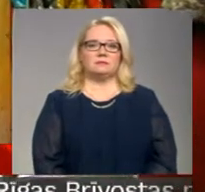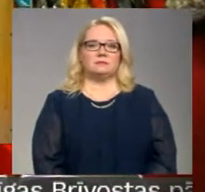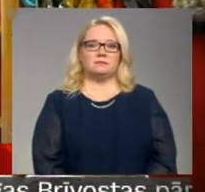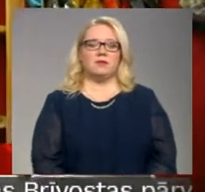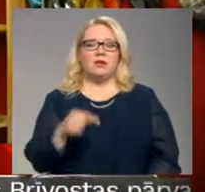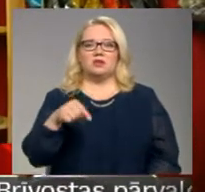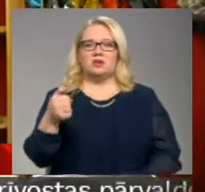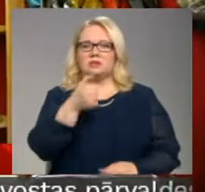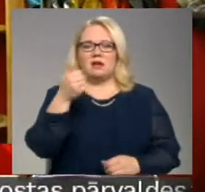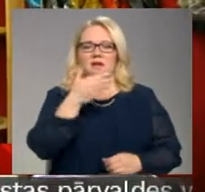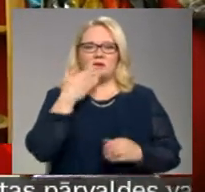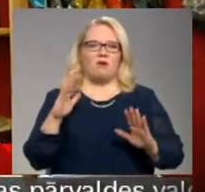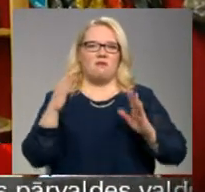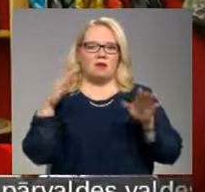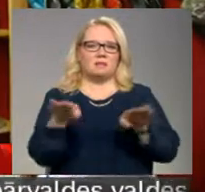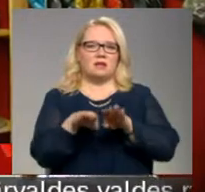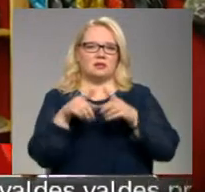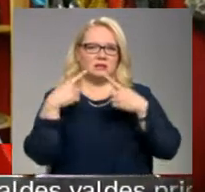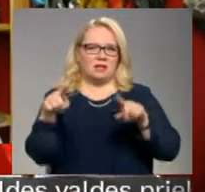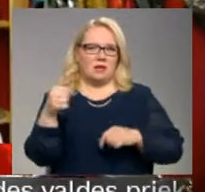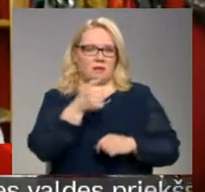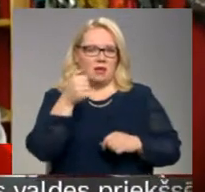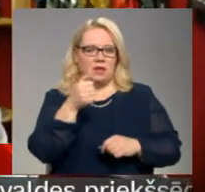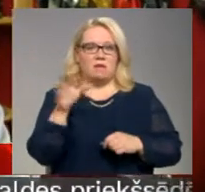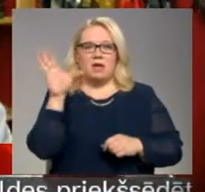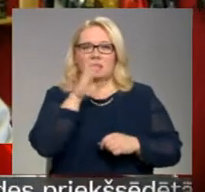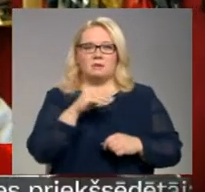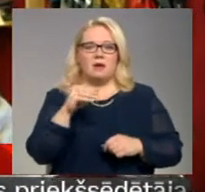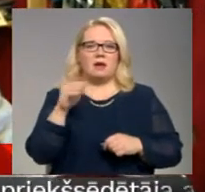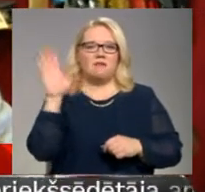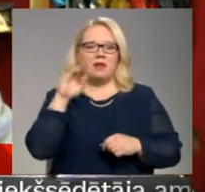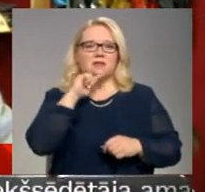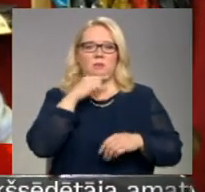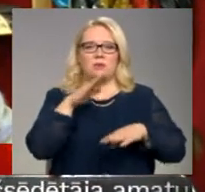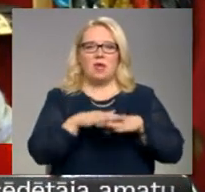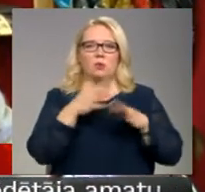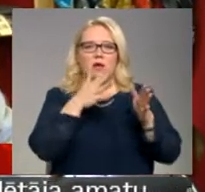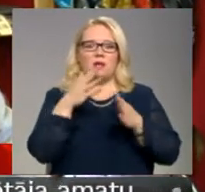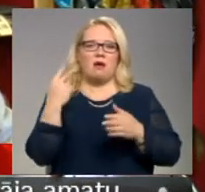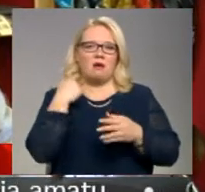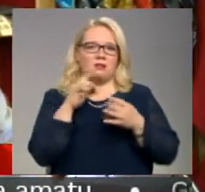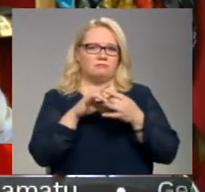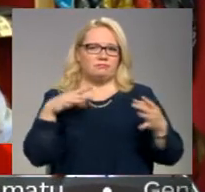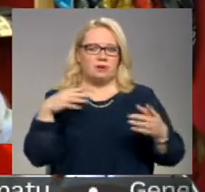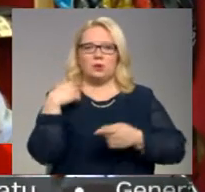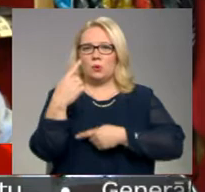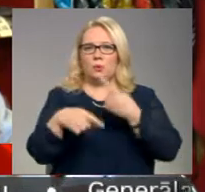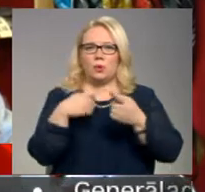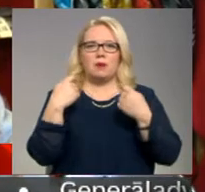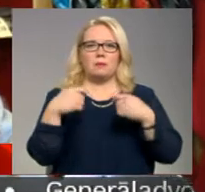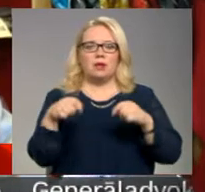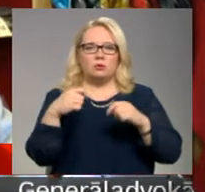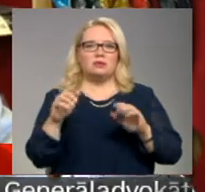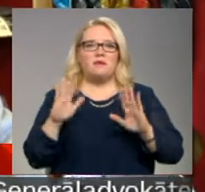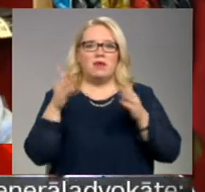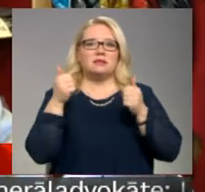Šis gads nav tik veiksmīgs, kā bija citi gadi. Iespējams, ka valsts ekonomikas dēļ, ko ir ietekmējis Breksits, jo projām tirgošanās